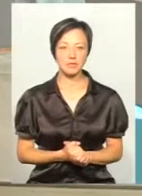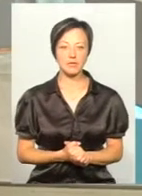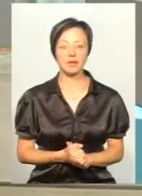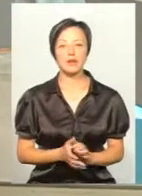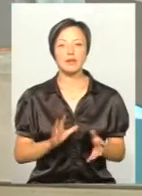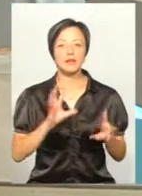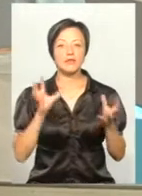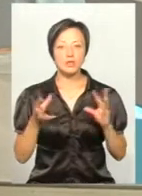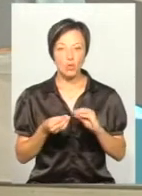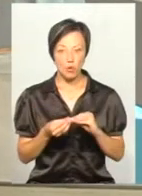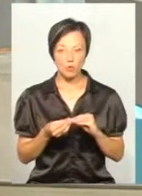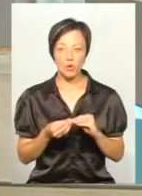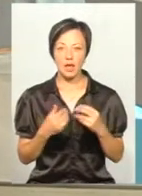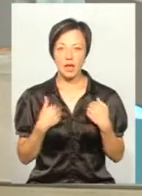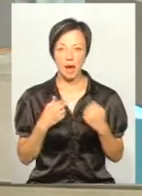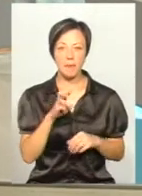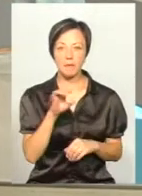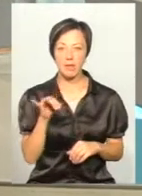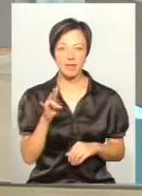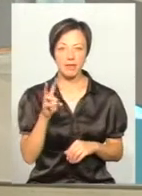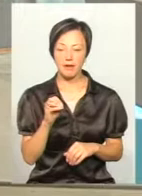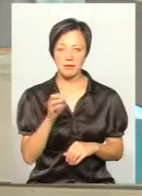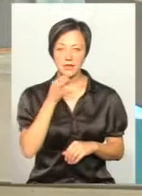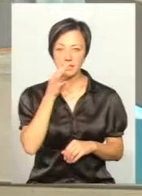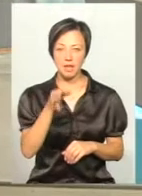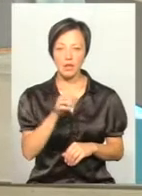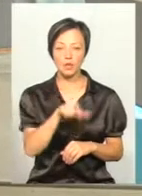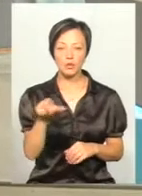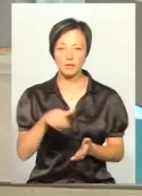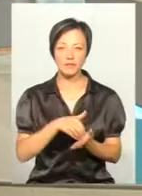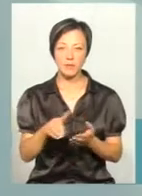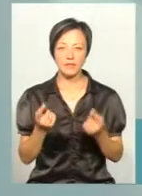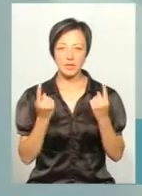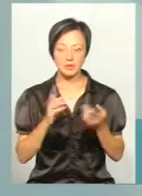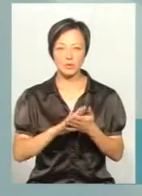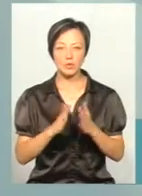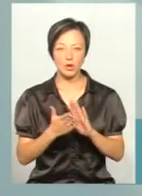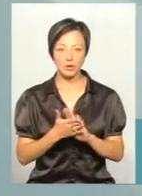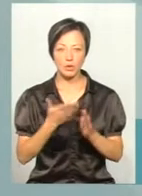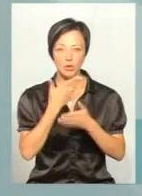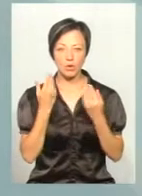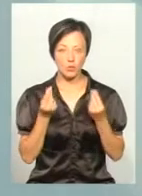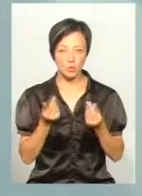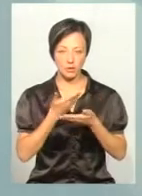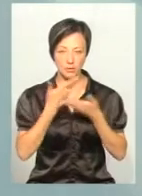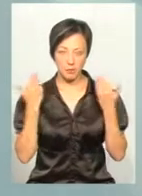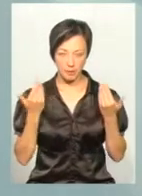я б не сказала, що люди відмовляються навіть в ситуації, коли відсутні кошти.